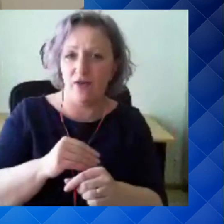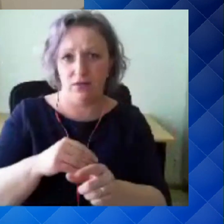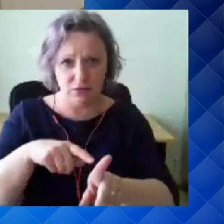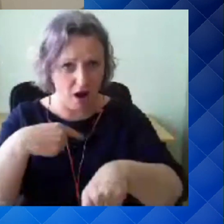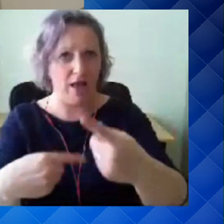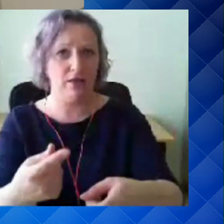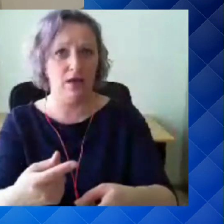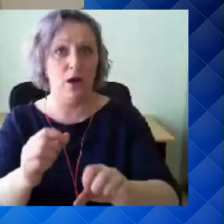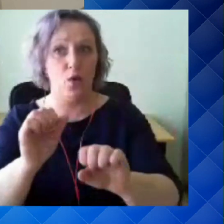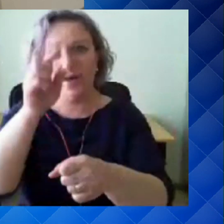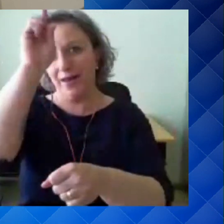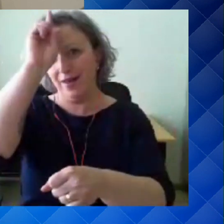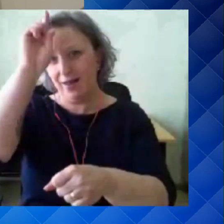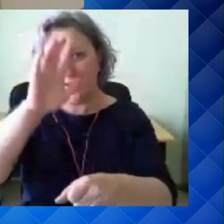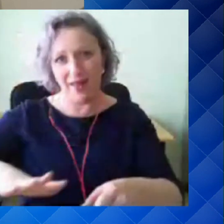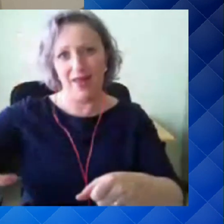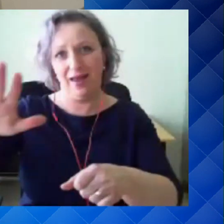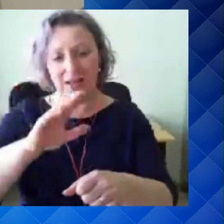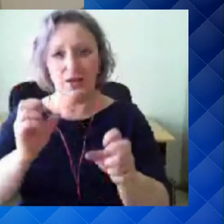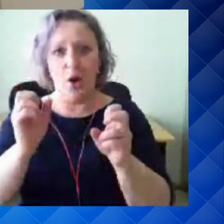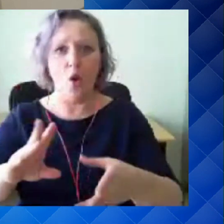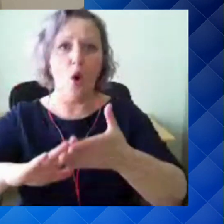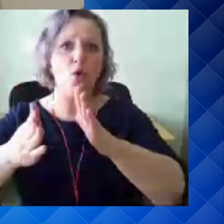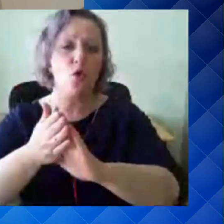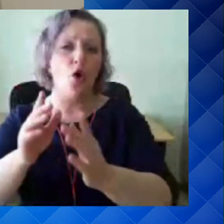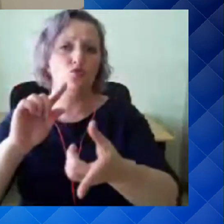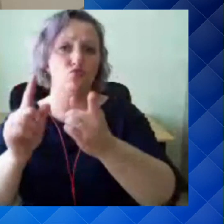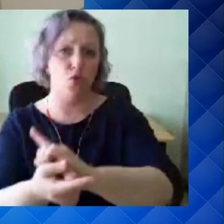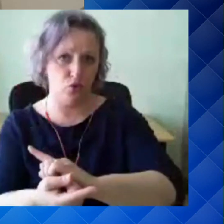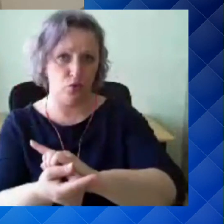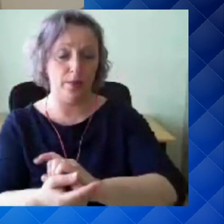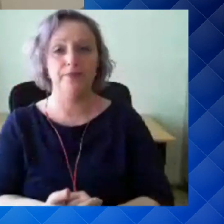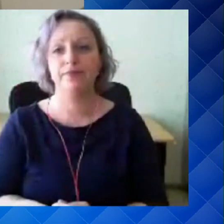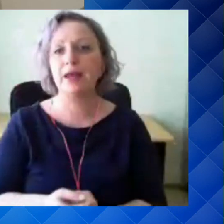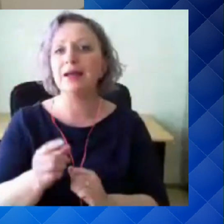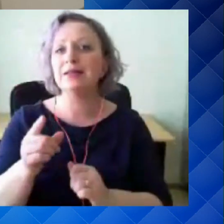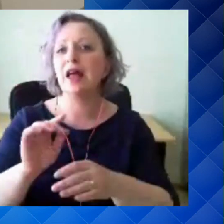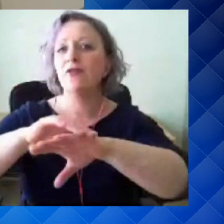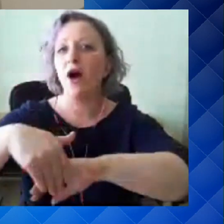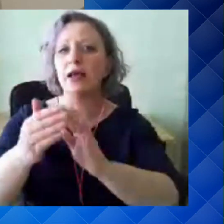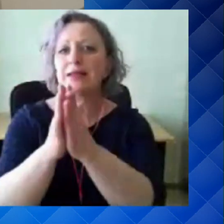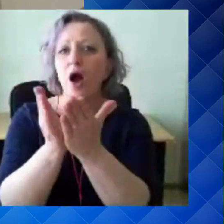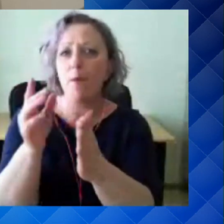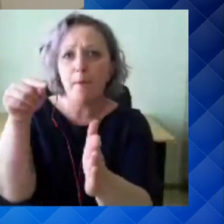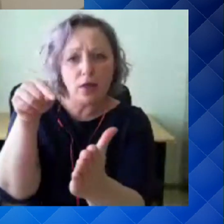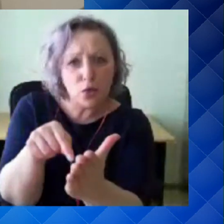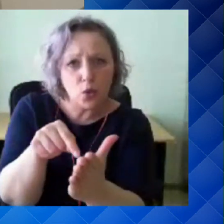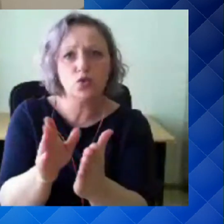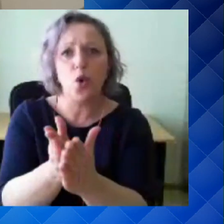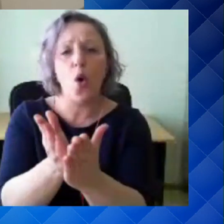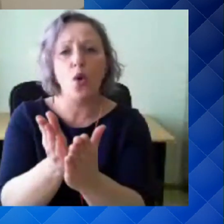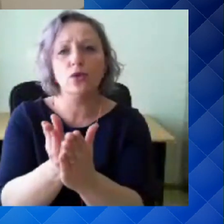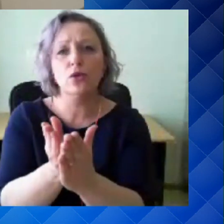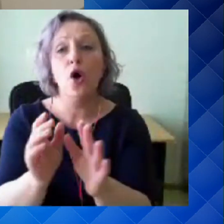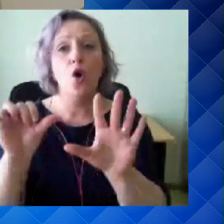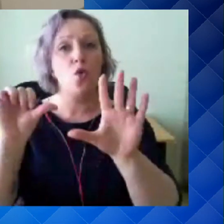riigis viiruse leviku ohuolukord muutub. Ja seal selles valges raamatus ongi kirjapandud kuus